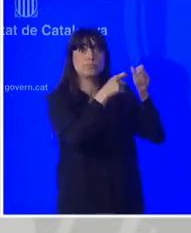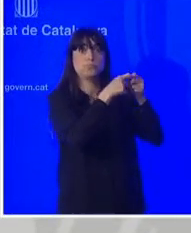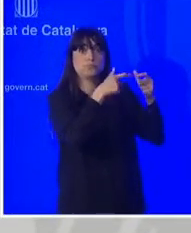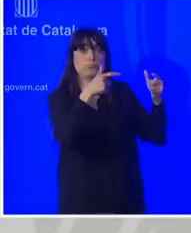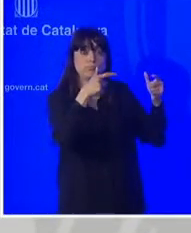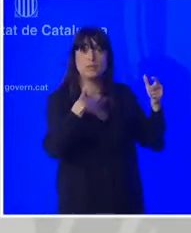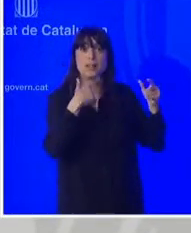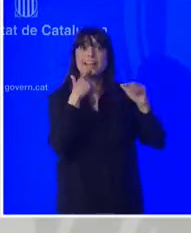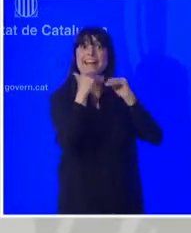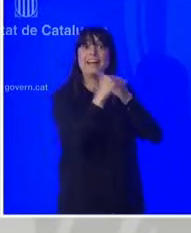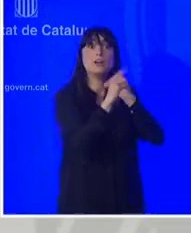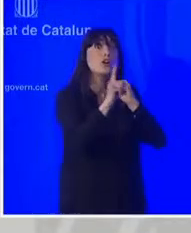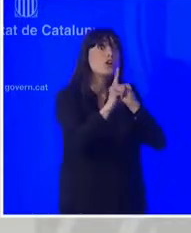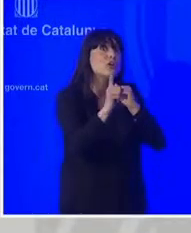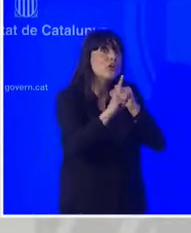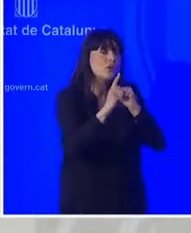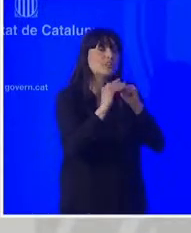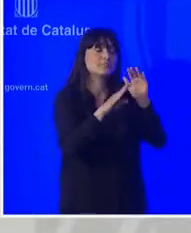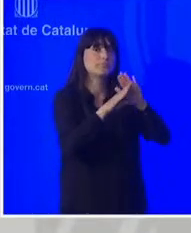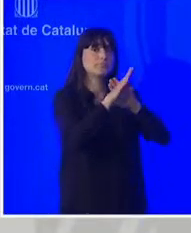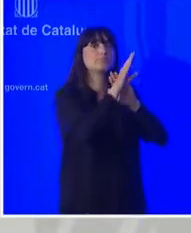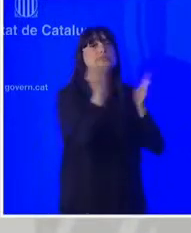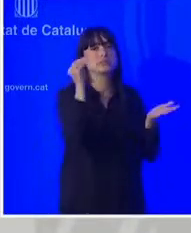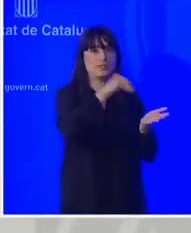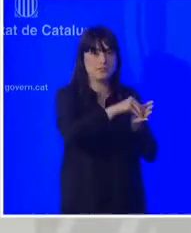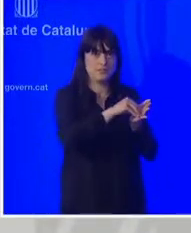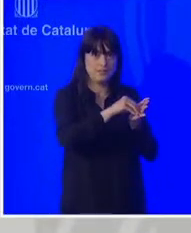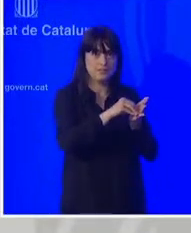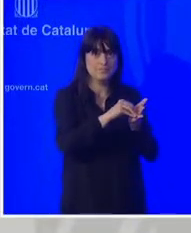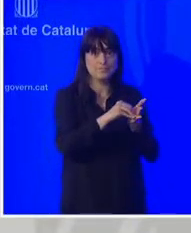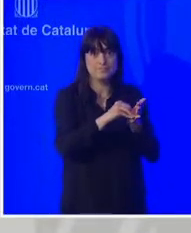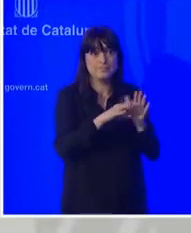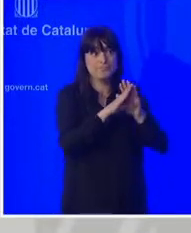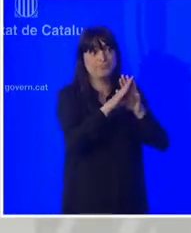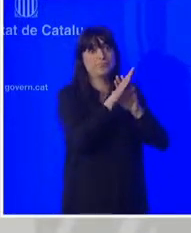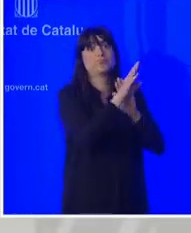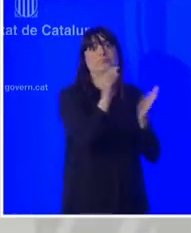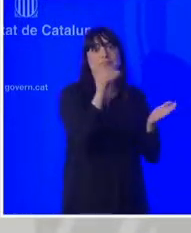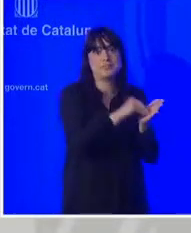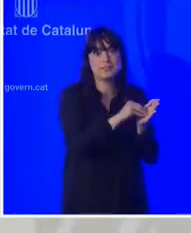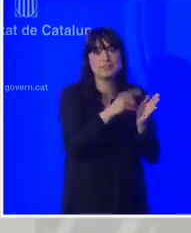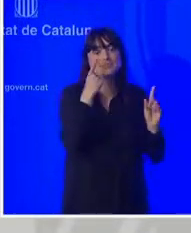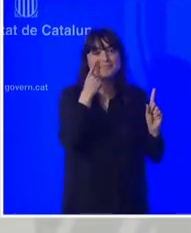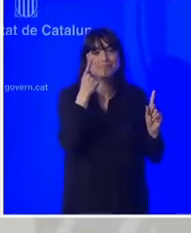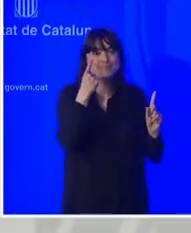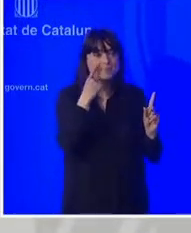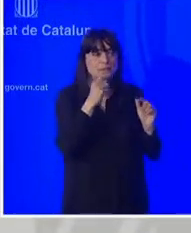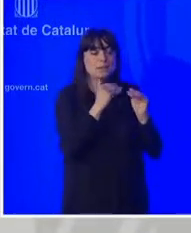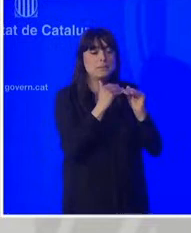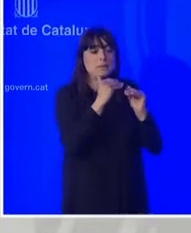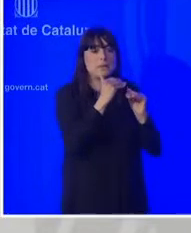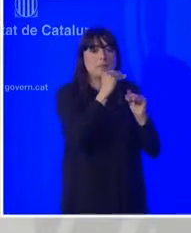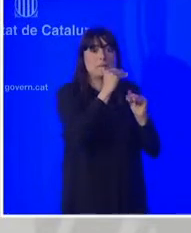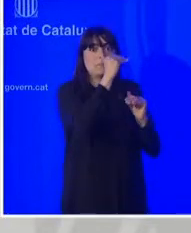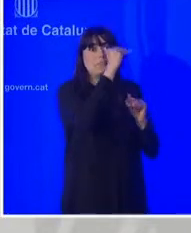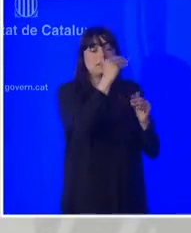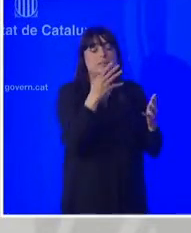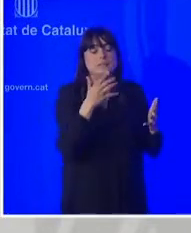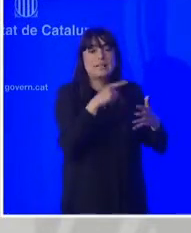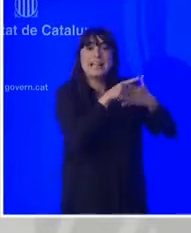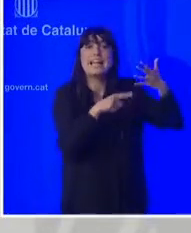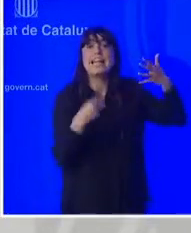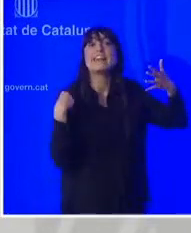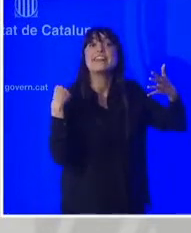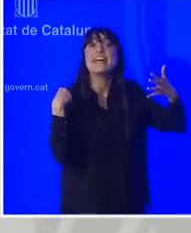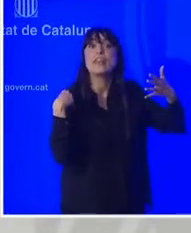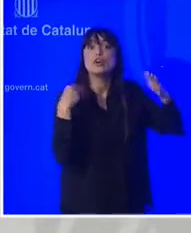un estancament en la baixada del que eren les dades Covid sinó que comencem a detectar uns petits increments en alguns indicadors